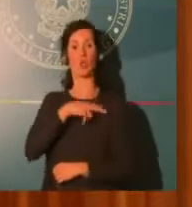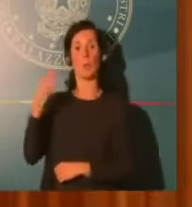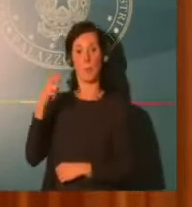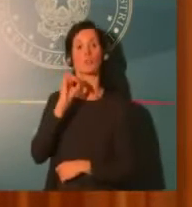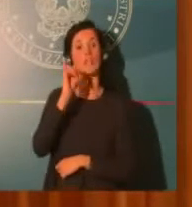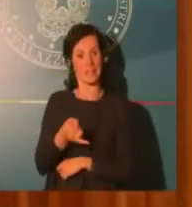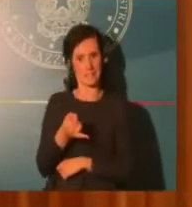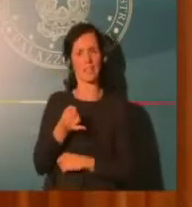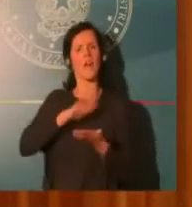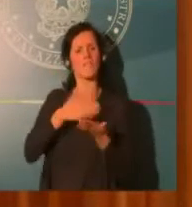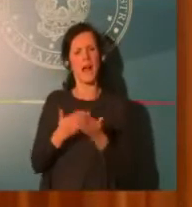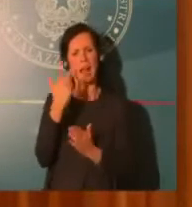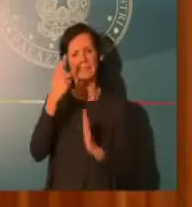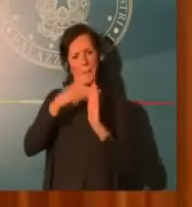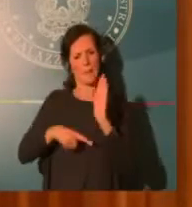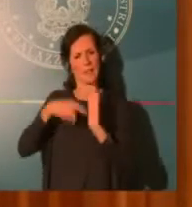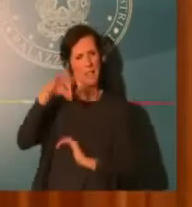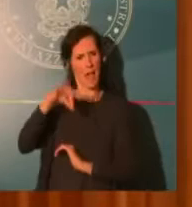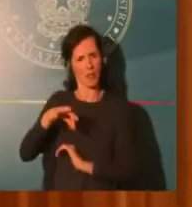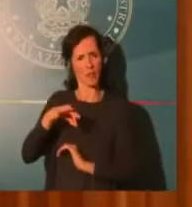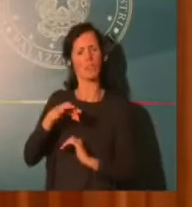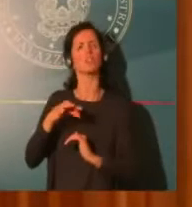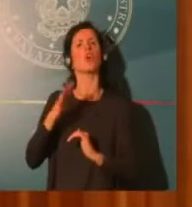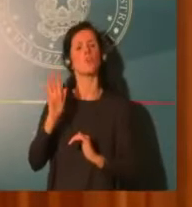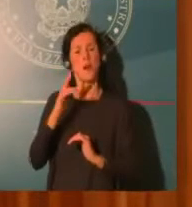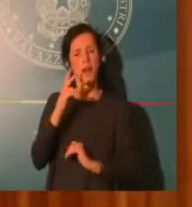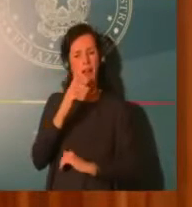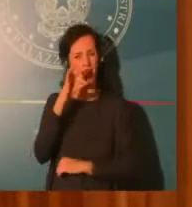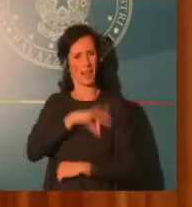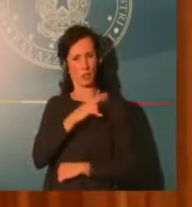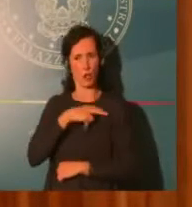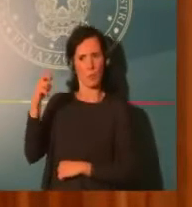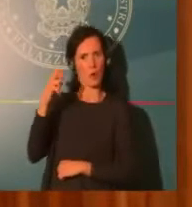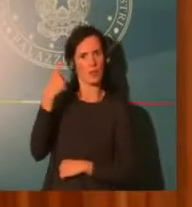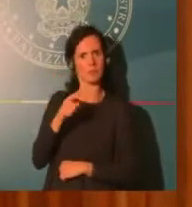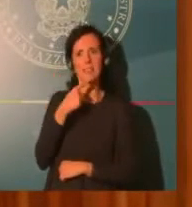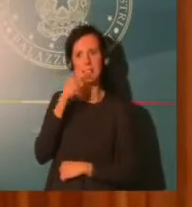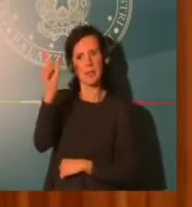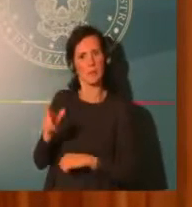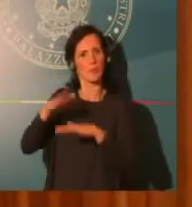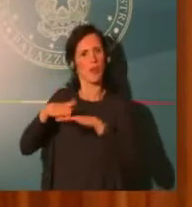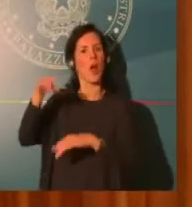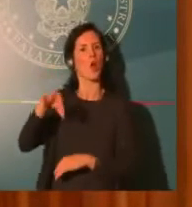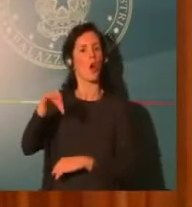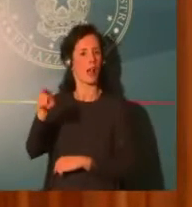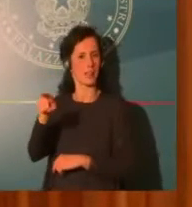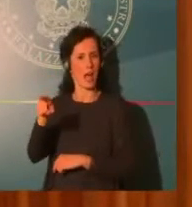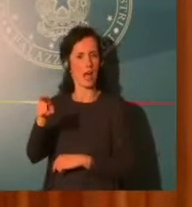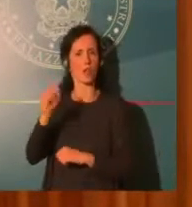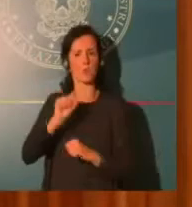modo si potrà trasferire al proprietario dei muri il credito d'imposta ottenuto.